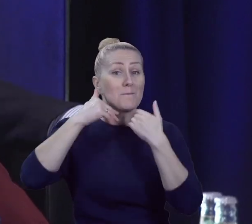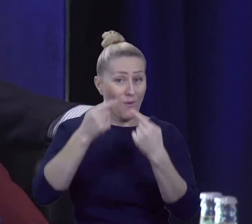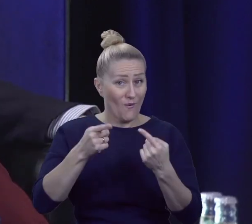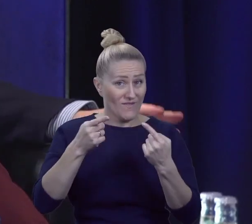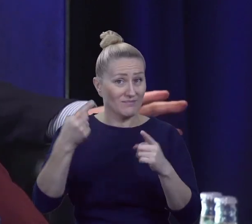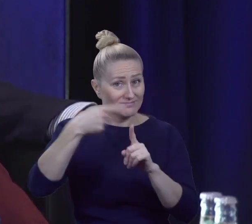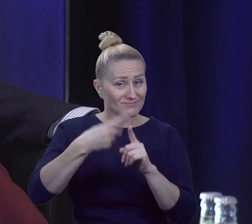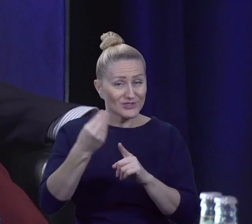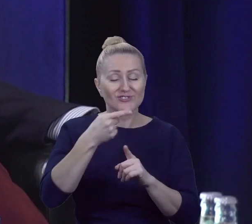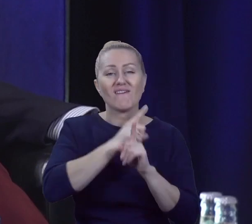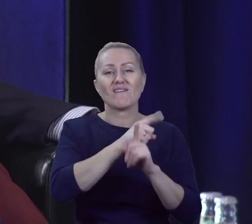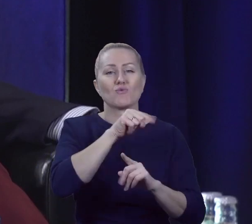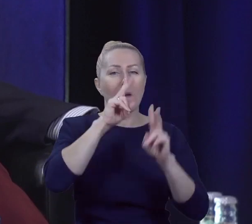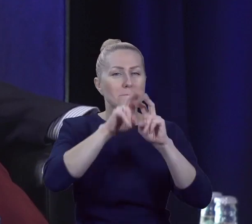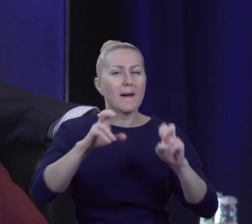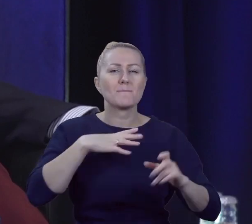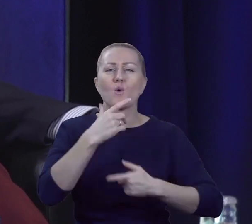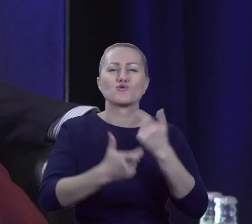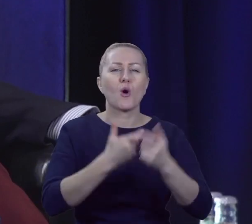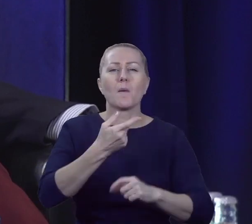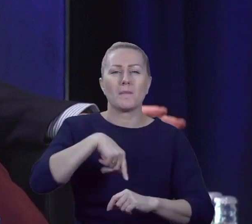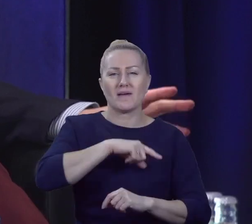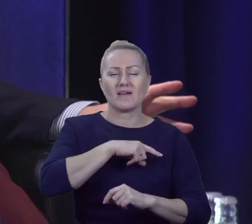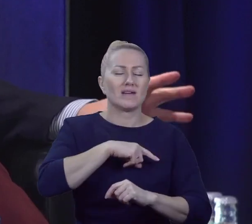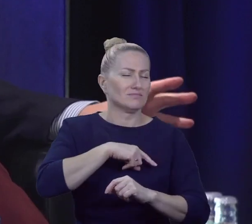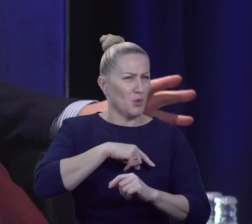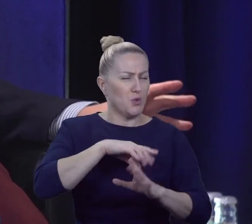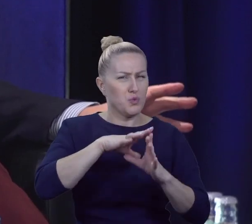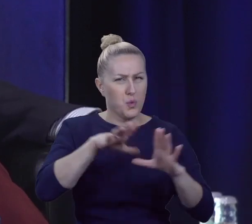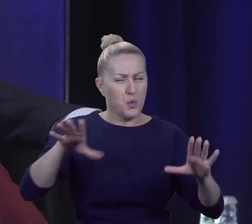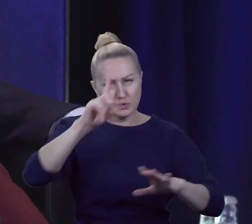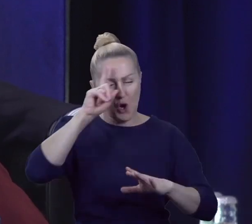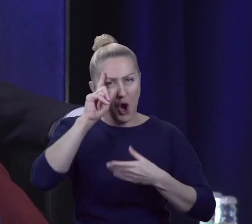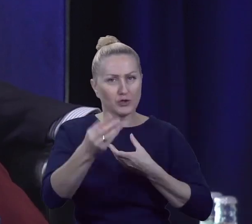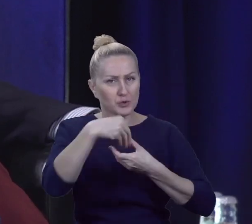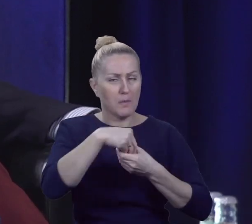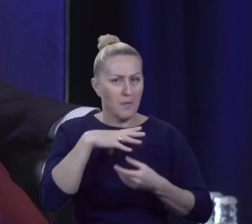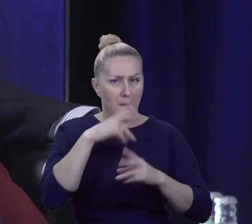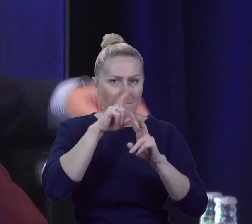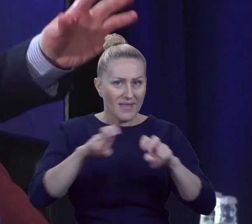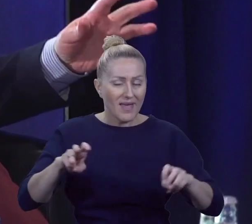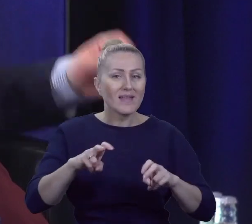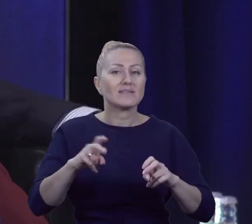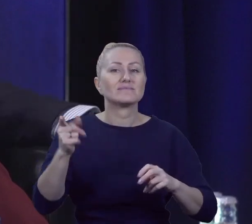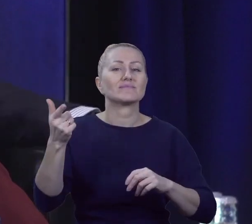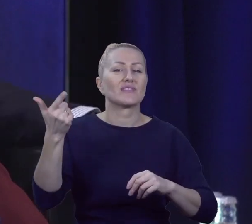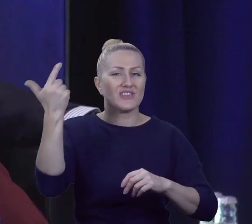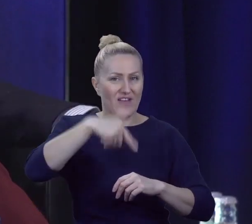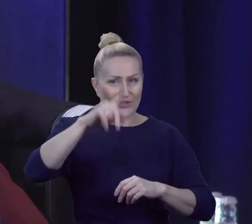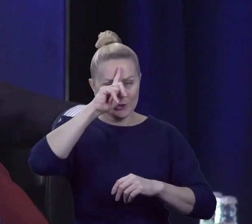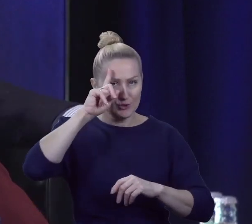badaniami, a tu były badania przeprowadzone przez nas na bardzo dużej próbie, 2000 próbie